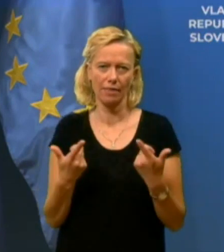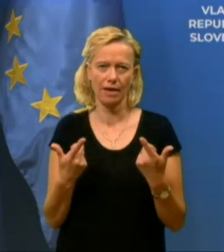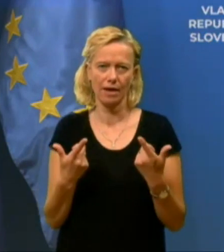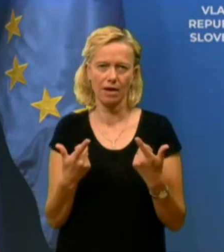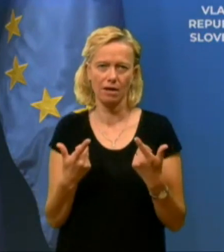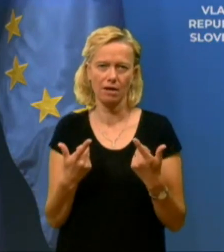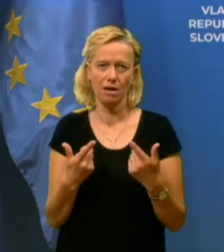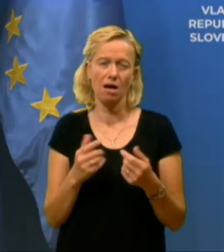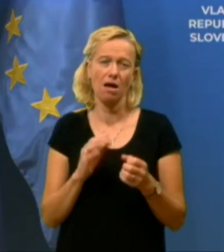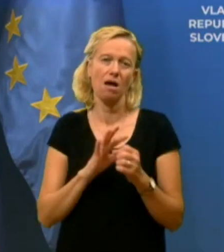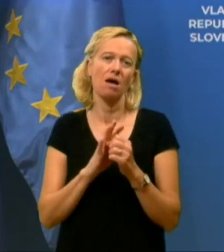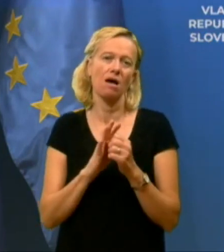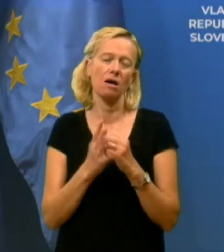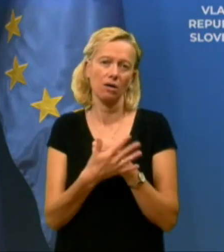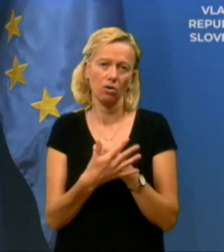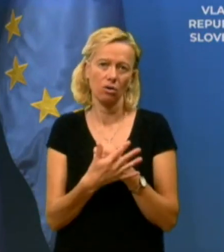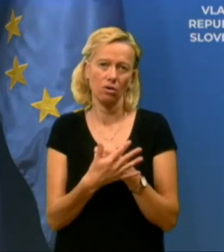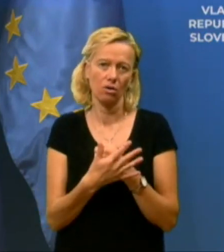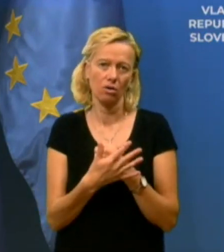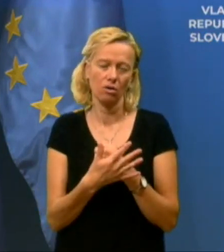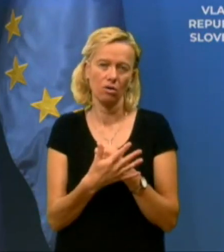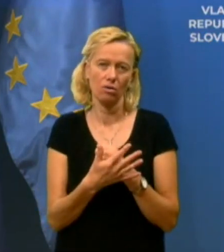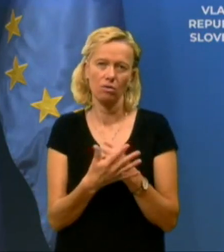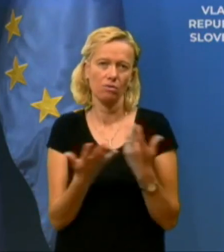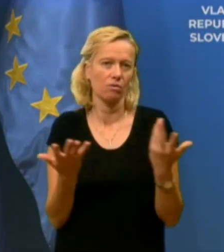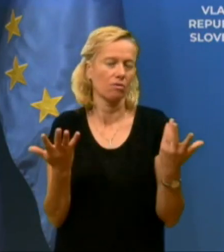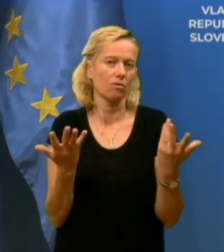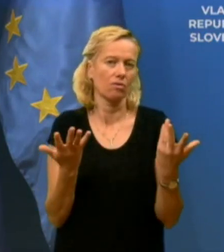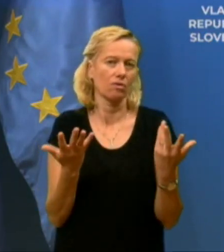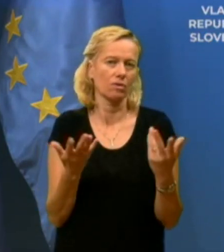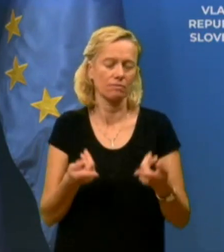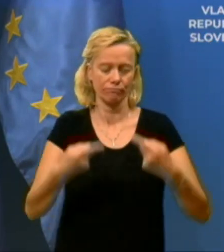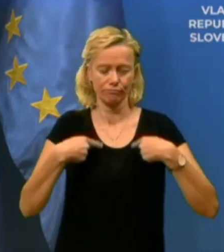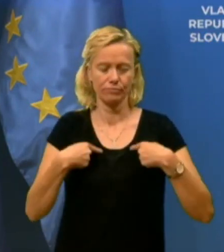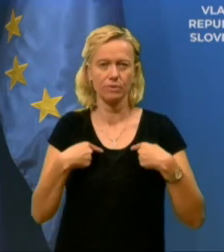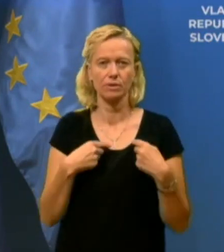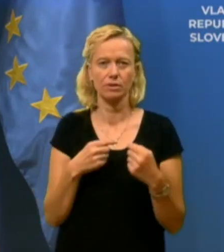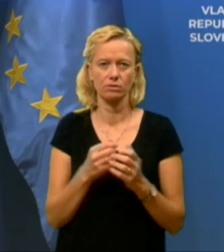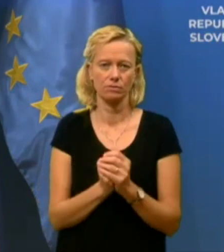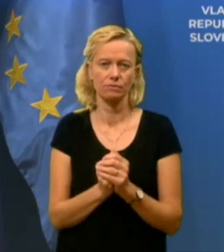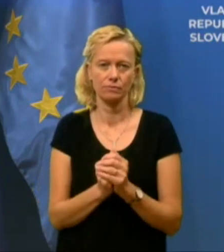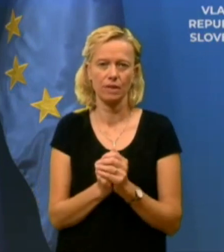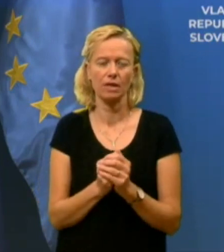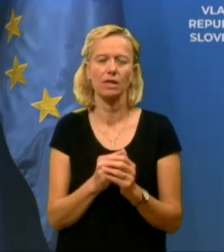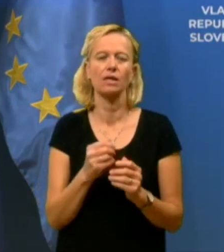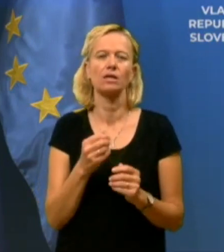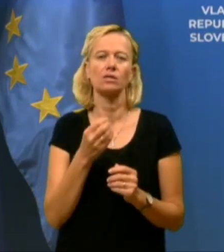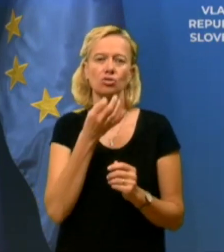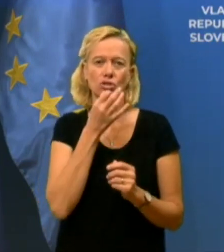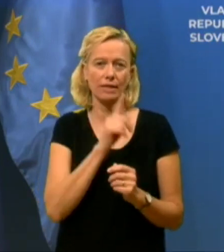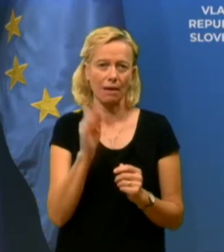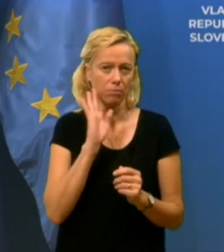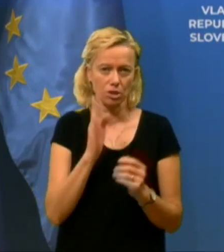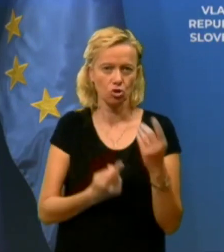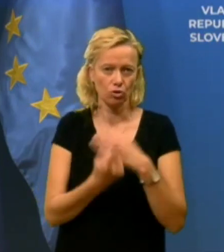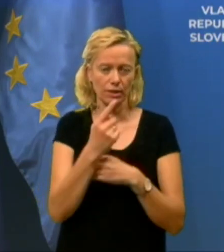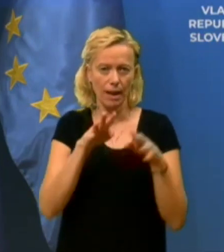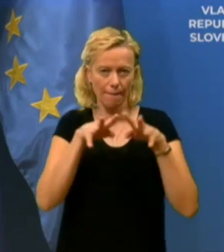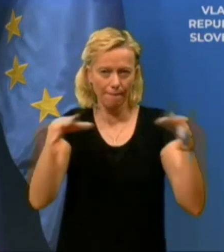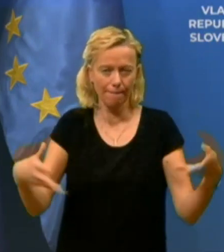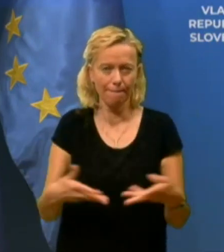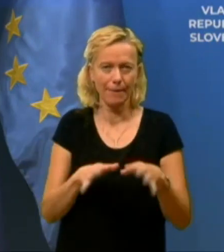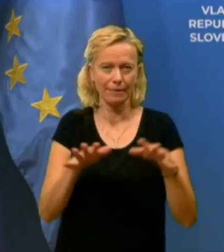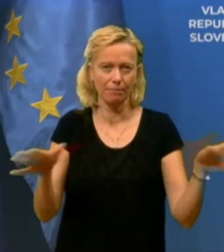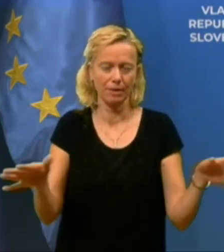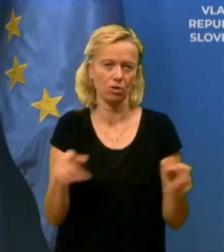ta virus prinesel na nas. Vsega tega nam ne bi bilo potrebno, če ne bi se zgodilo to, kar se je zgodilo, če se ne bi zgodila pandemija. Seveda čakamo